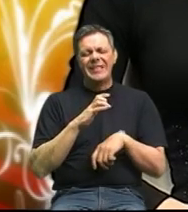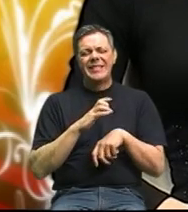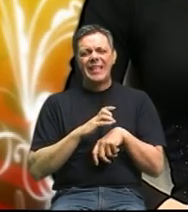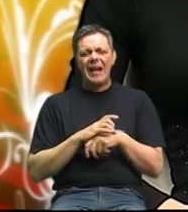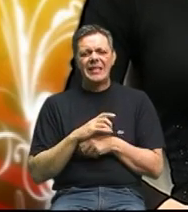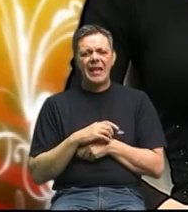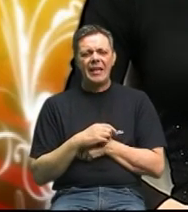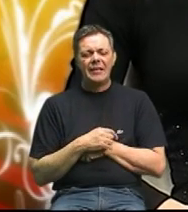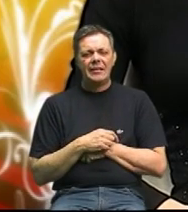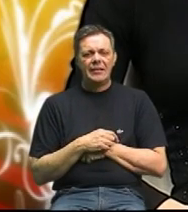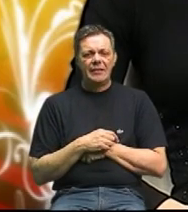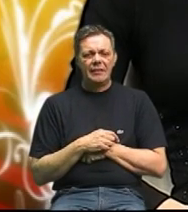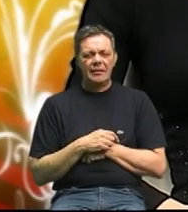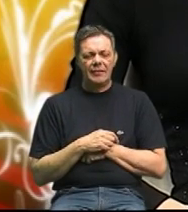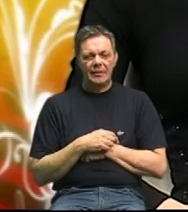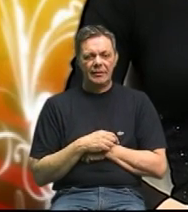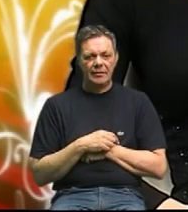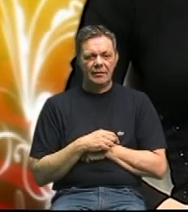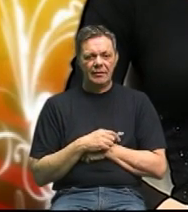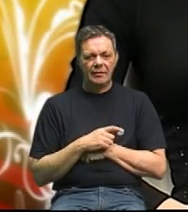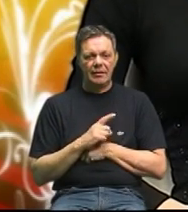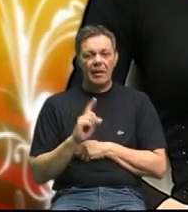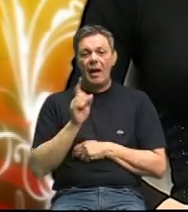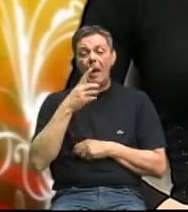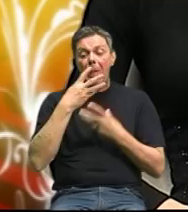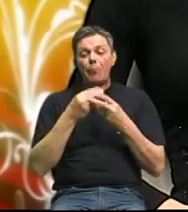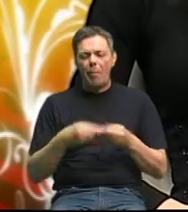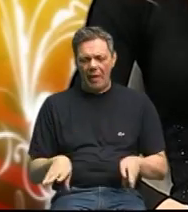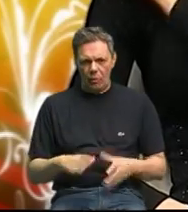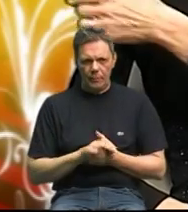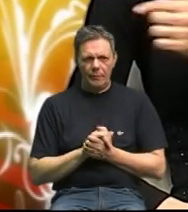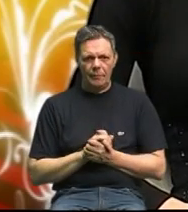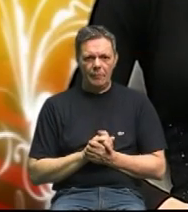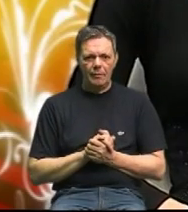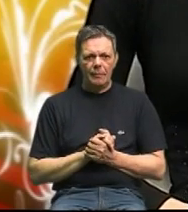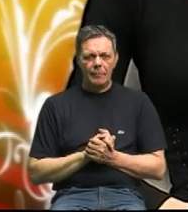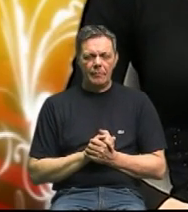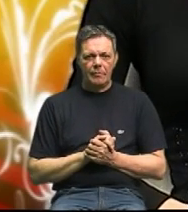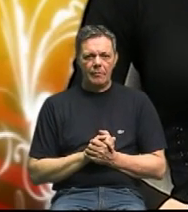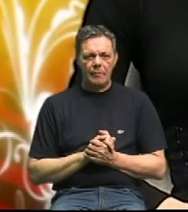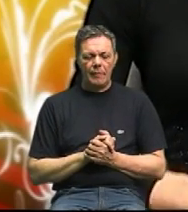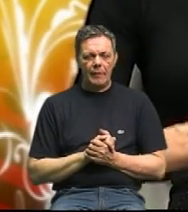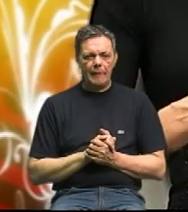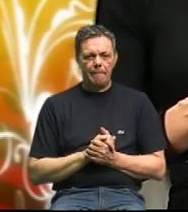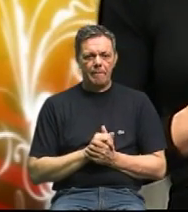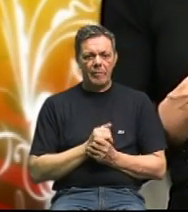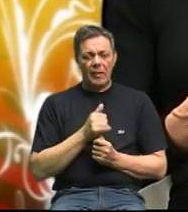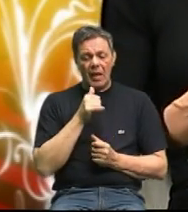ne ne ne ne propadajú ne propadajú da tako chvala i da